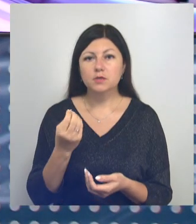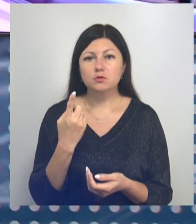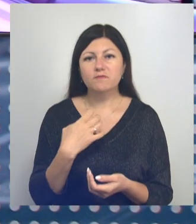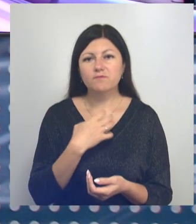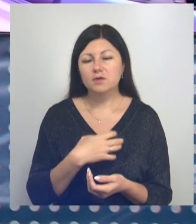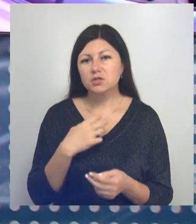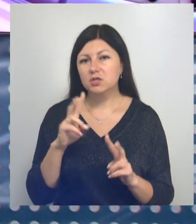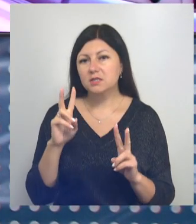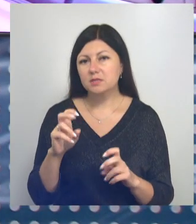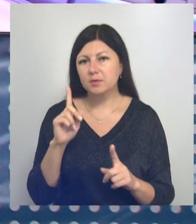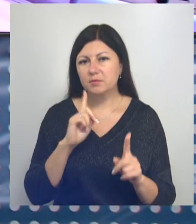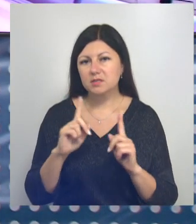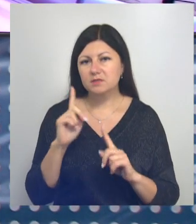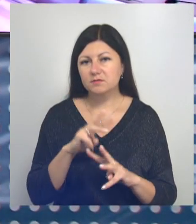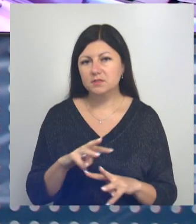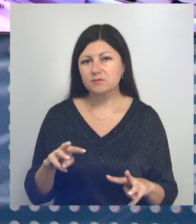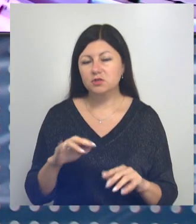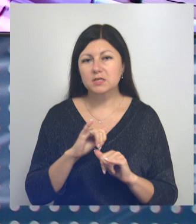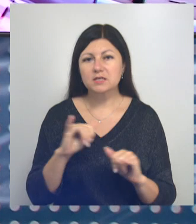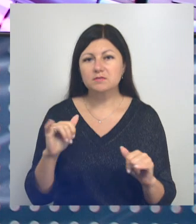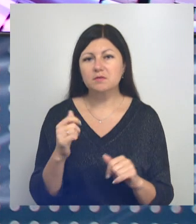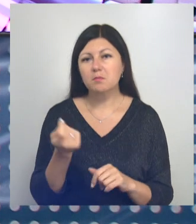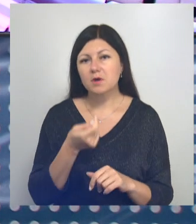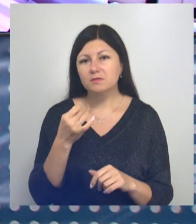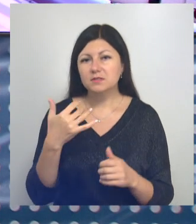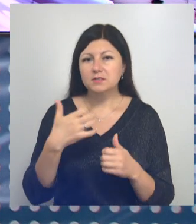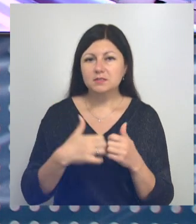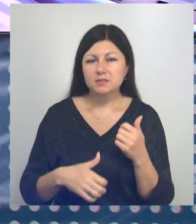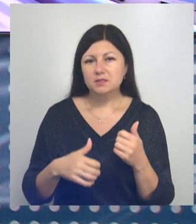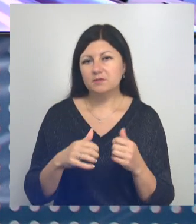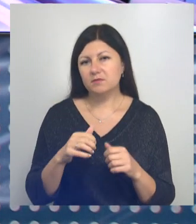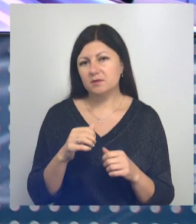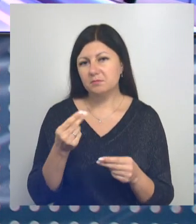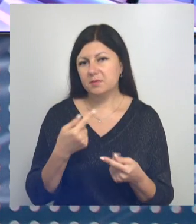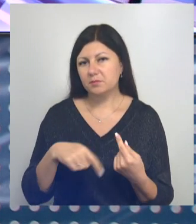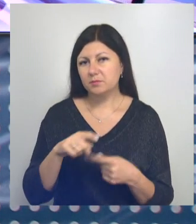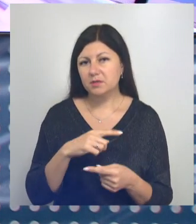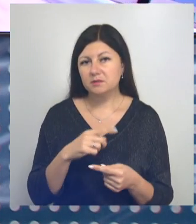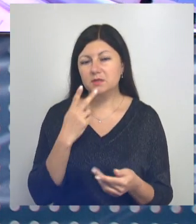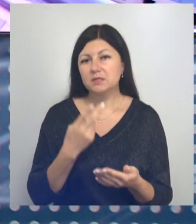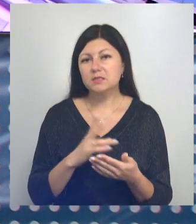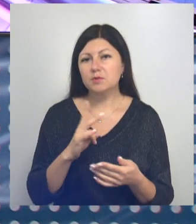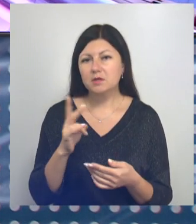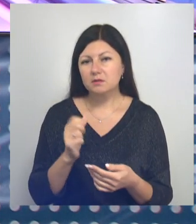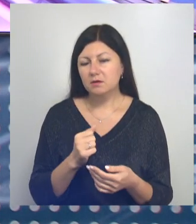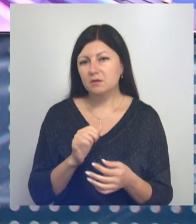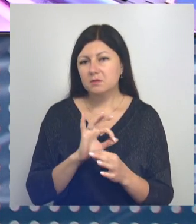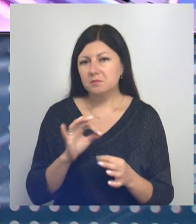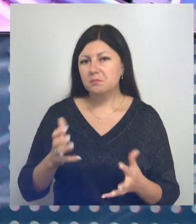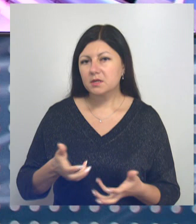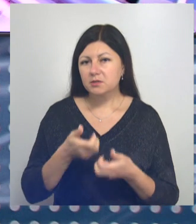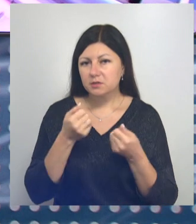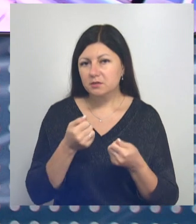важная тема оперативного совещания – развитие малого и среднего предпринимательства. Несмотря на беспрецедентные меры поддержки этой категории